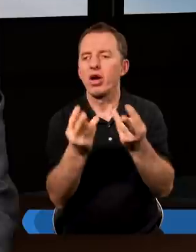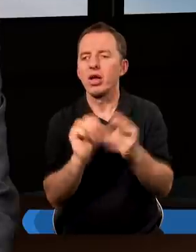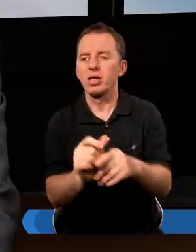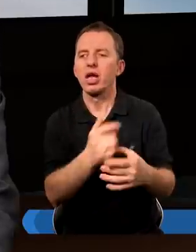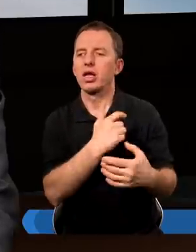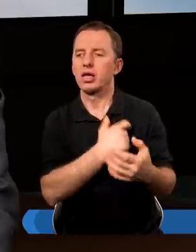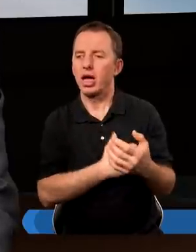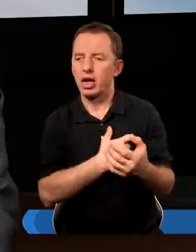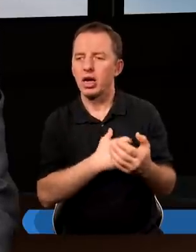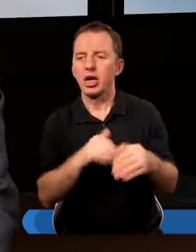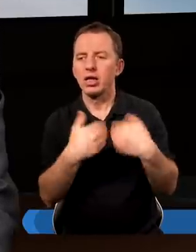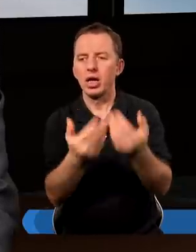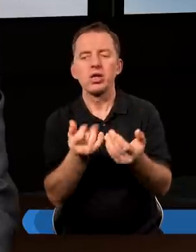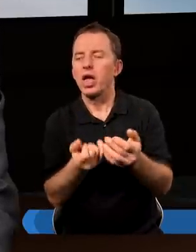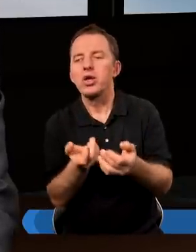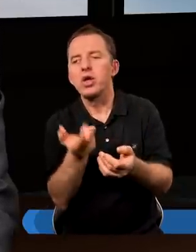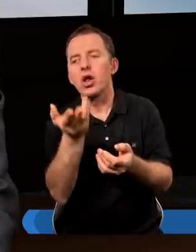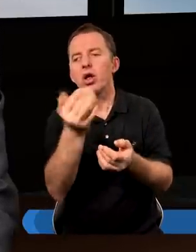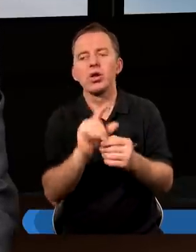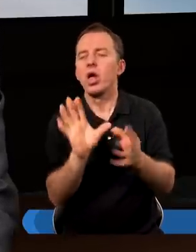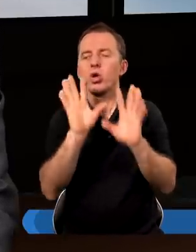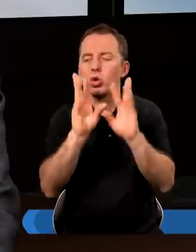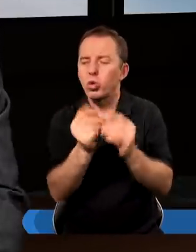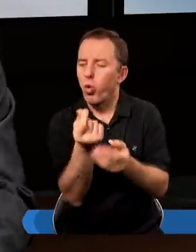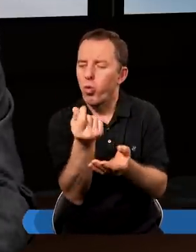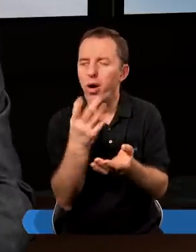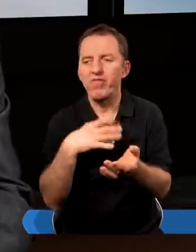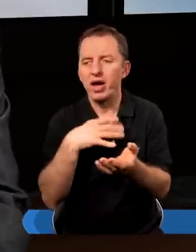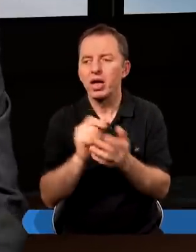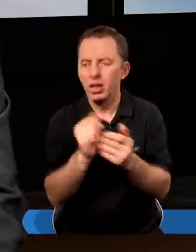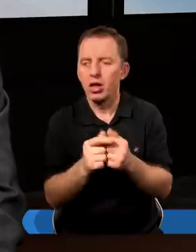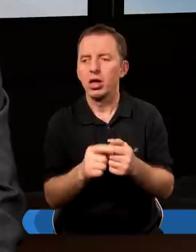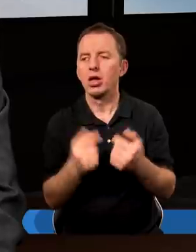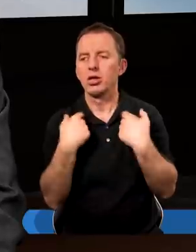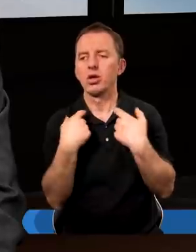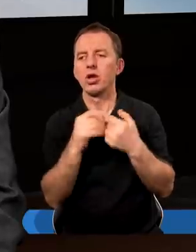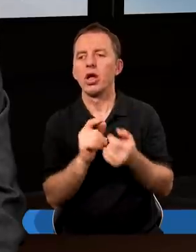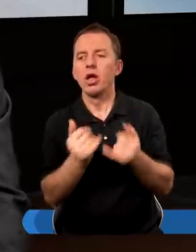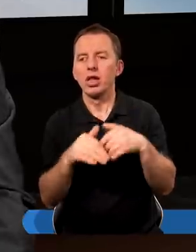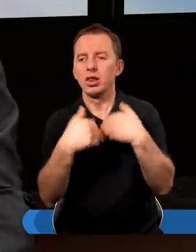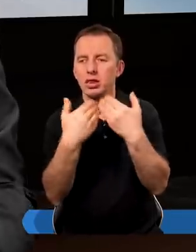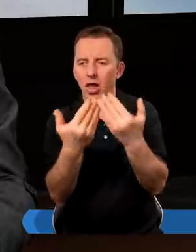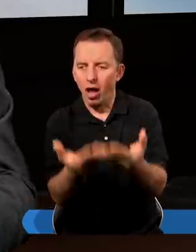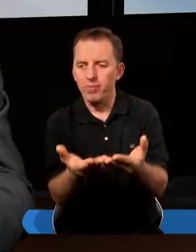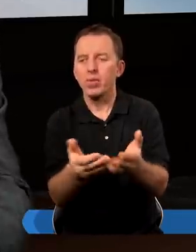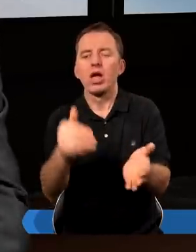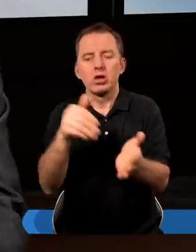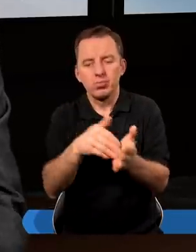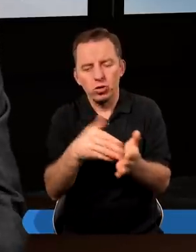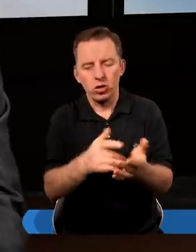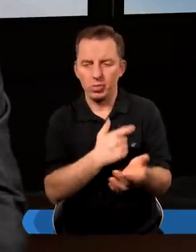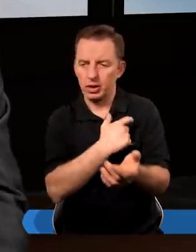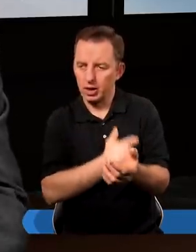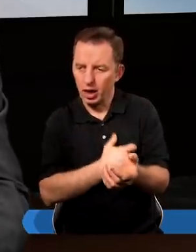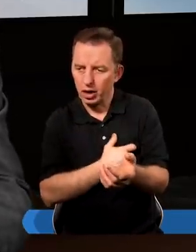jest serce dającego. Nie ilość, nie suma, ale motywację. Jeśli ona to dała z potrzeby